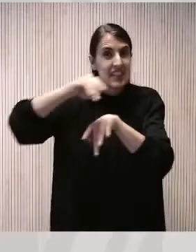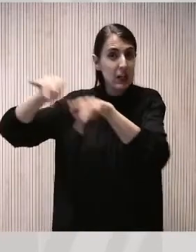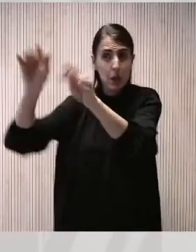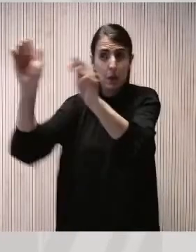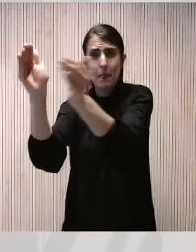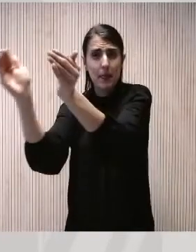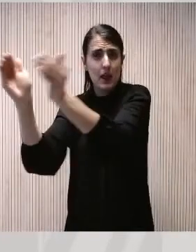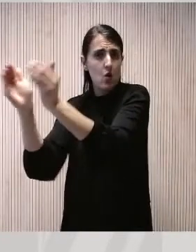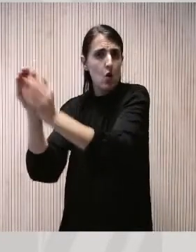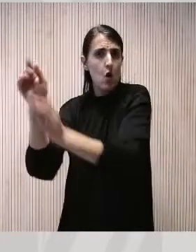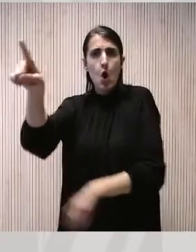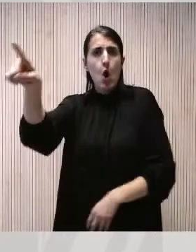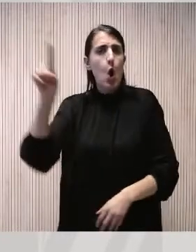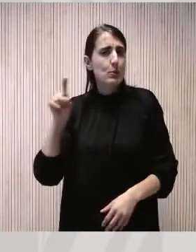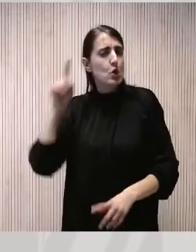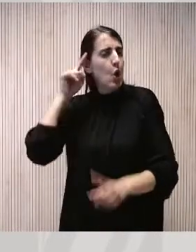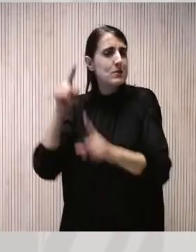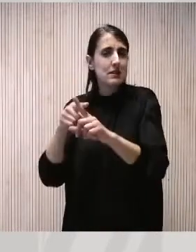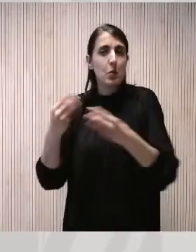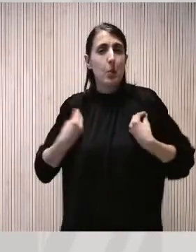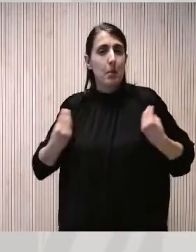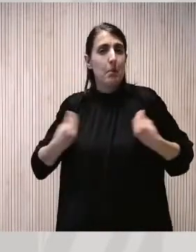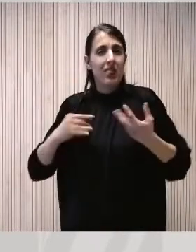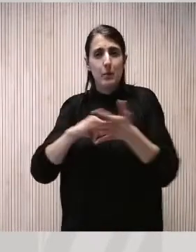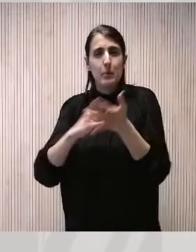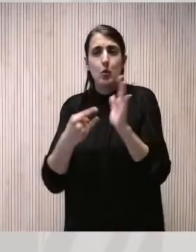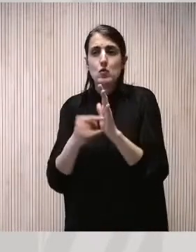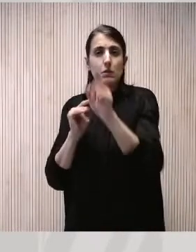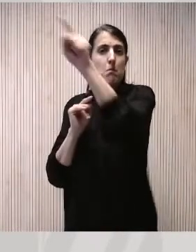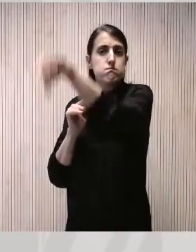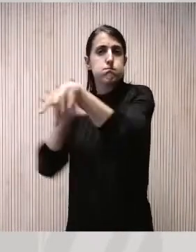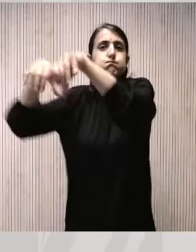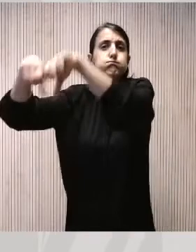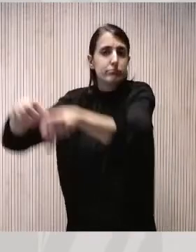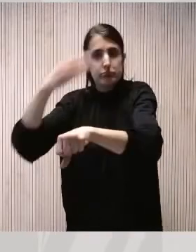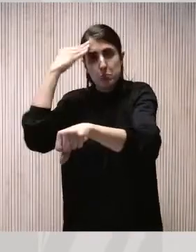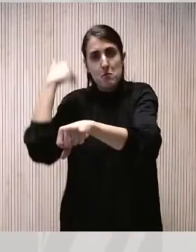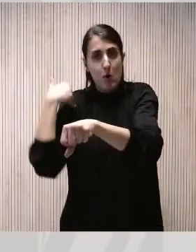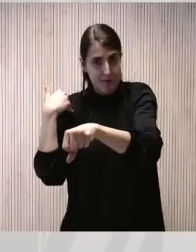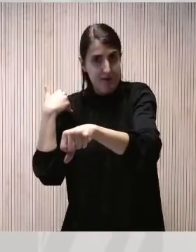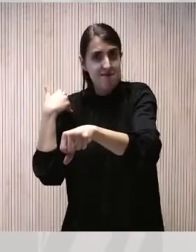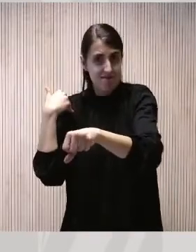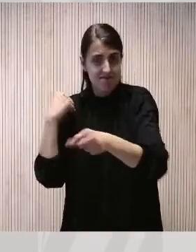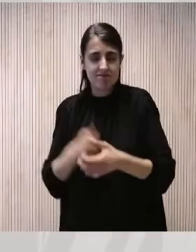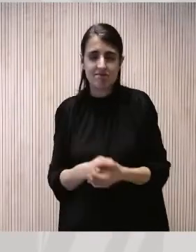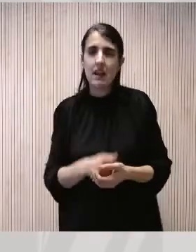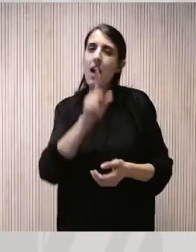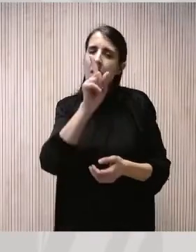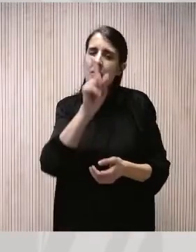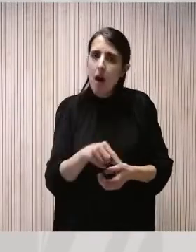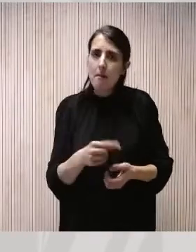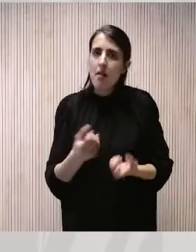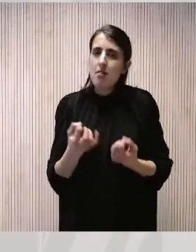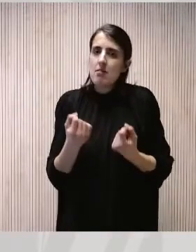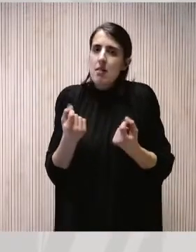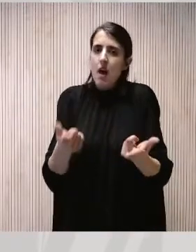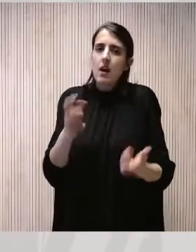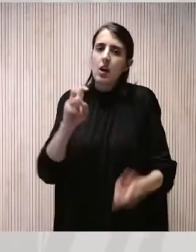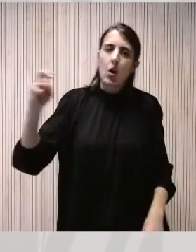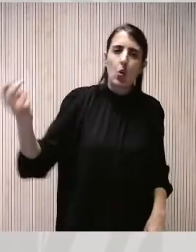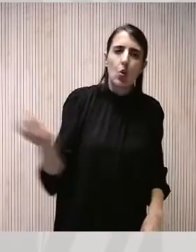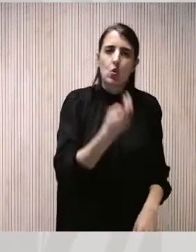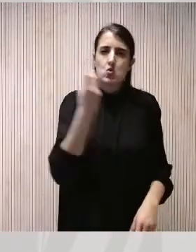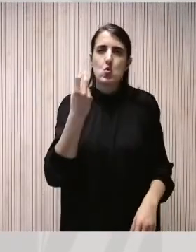magnífica opció per desenvolupar els projectes de vida dels i de les joves. Hem de posar en valor, per tant, els recursos i les